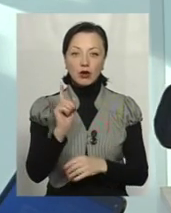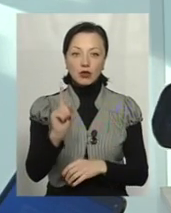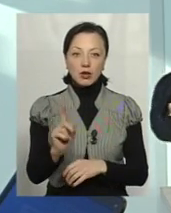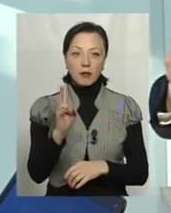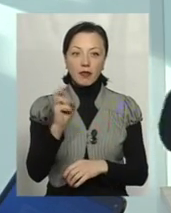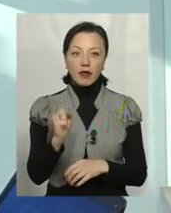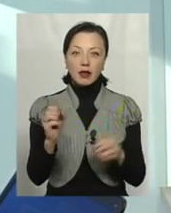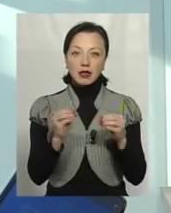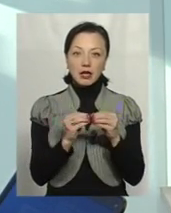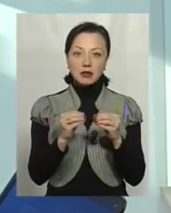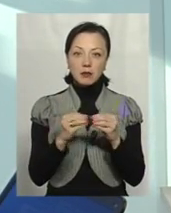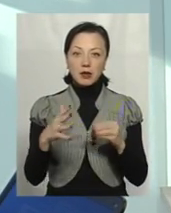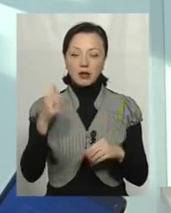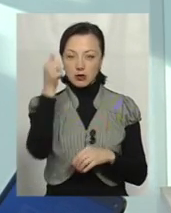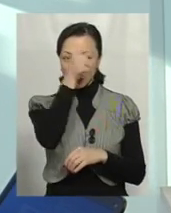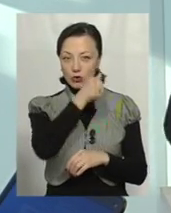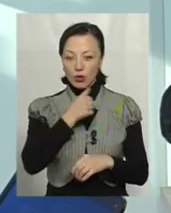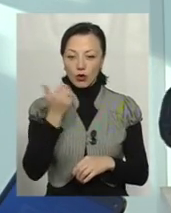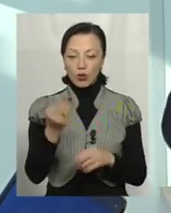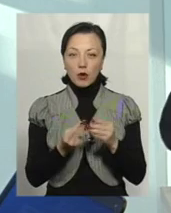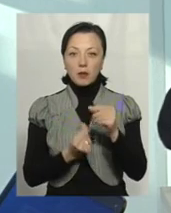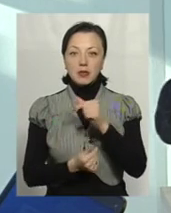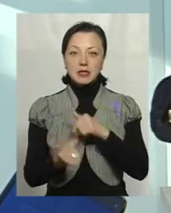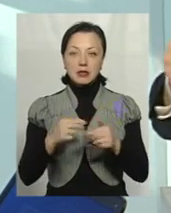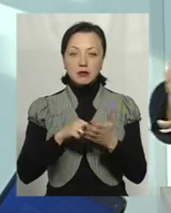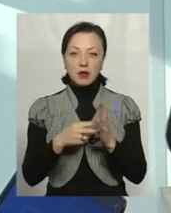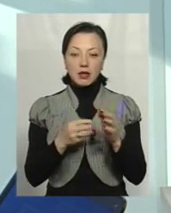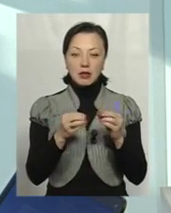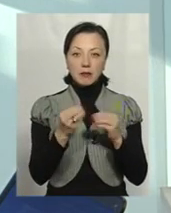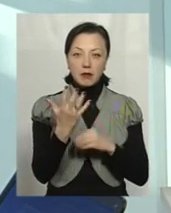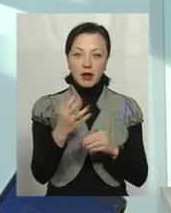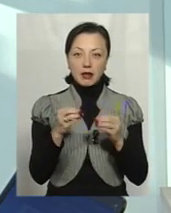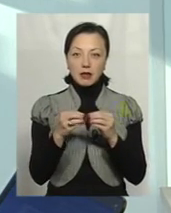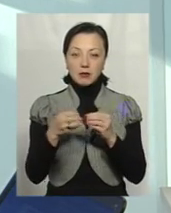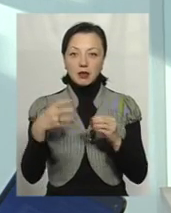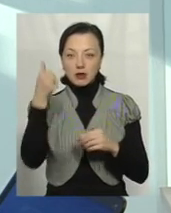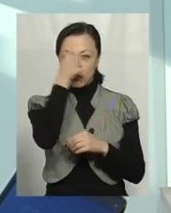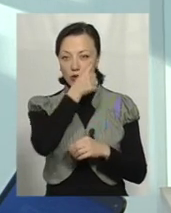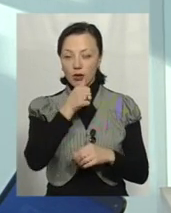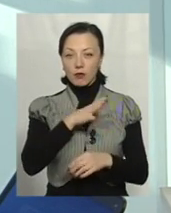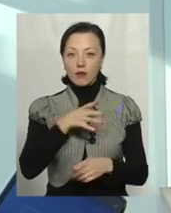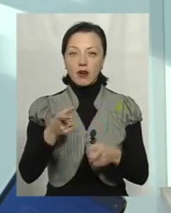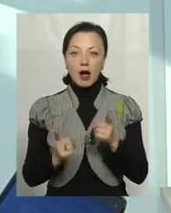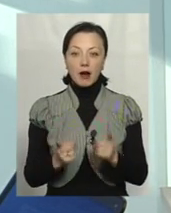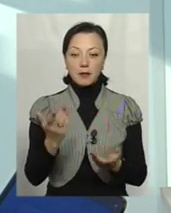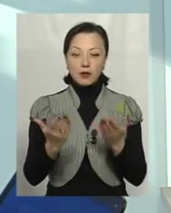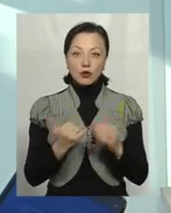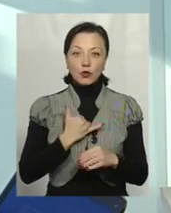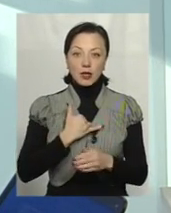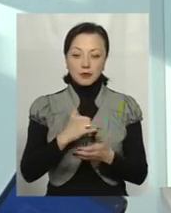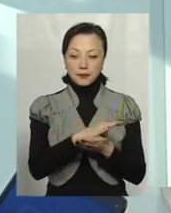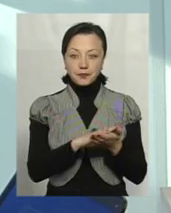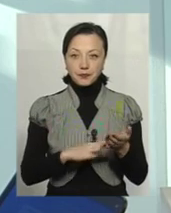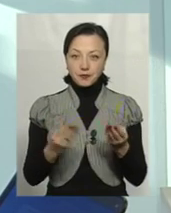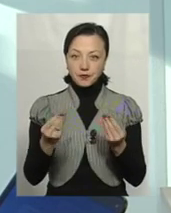на 10-15 років, щоб його бізнес-план на 5-10-15 років був реальний. А якщо у нас впродовж